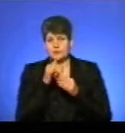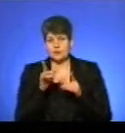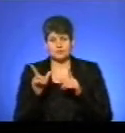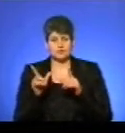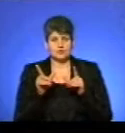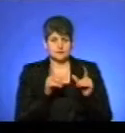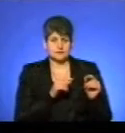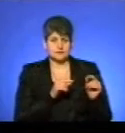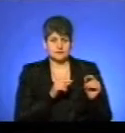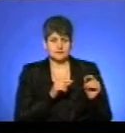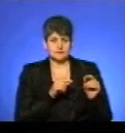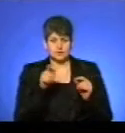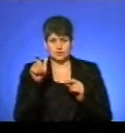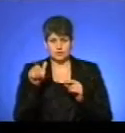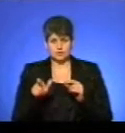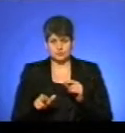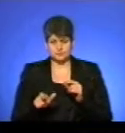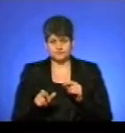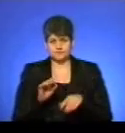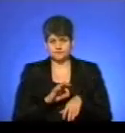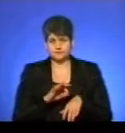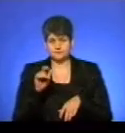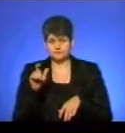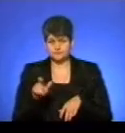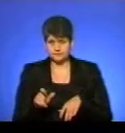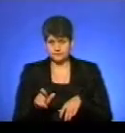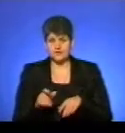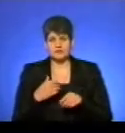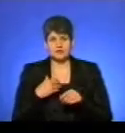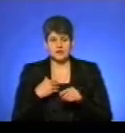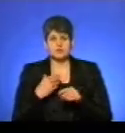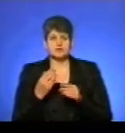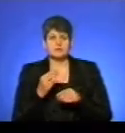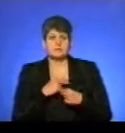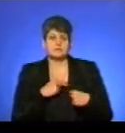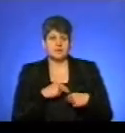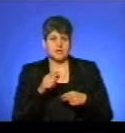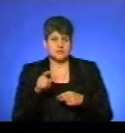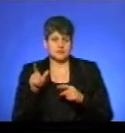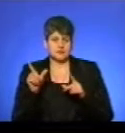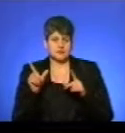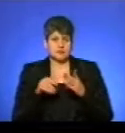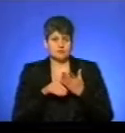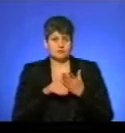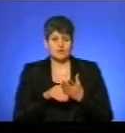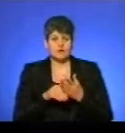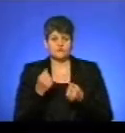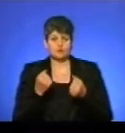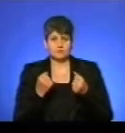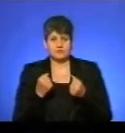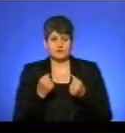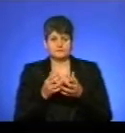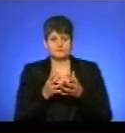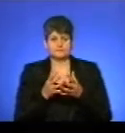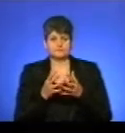добратися до пацієнта. Наші працівники з 18-ї пожежно-рятувальної частини за допомогою автомобіля підвищеної